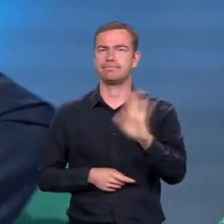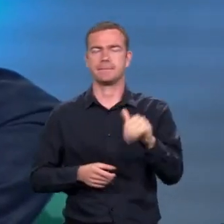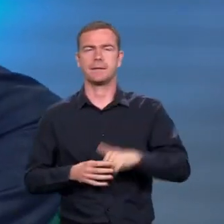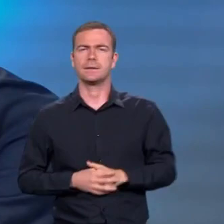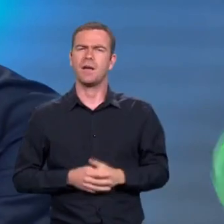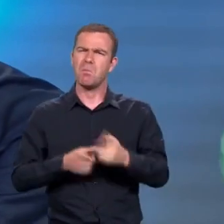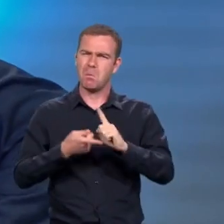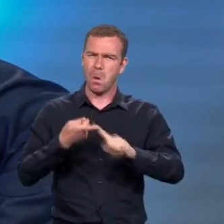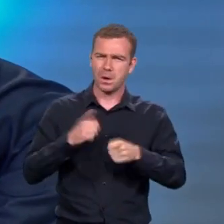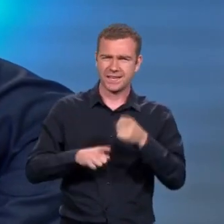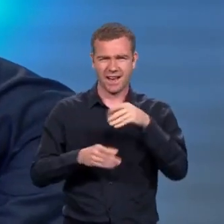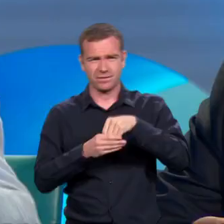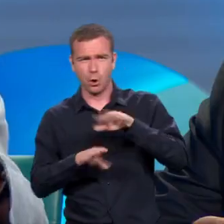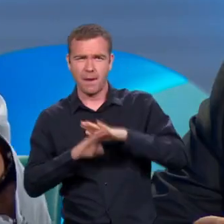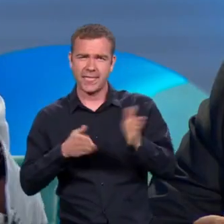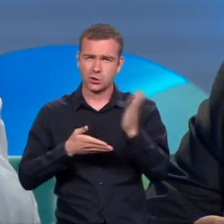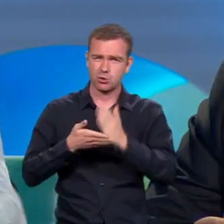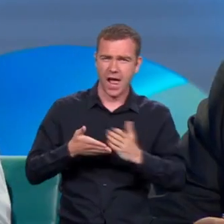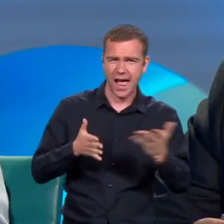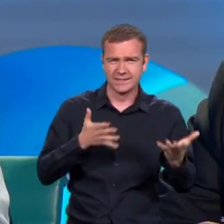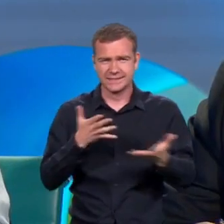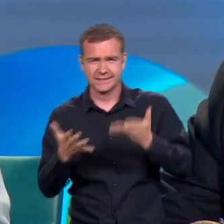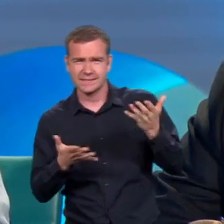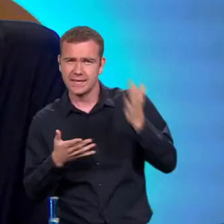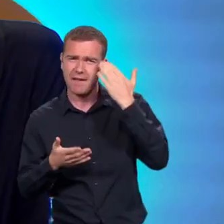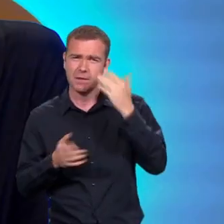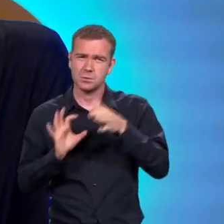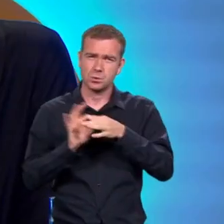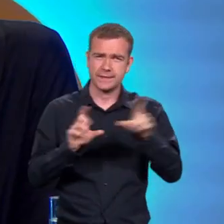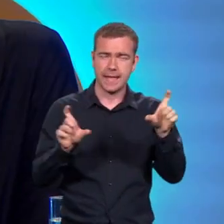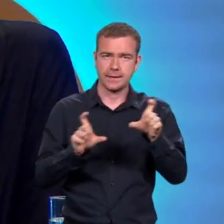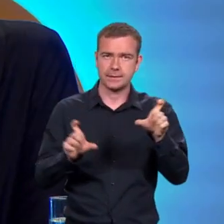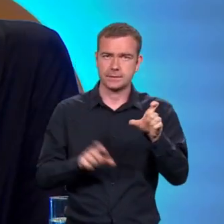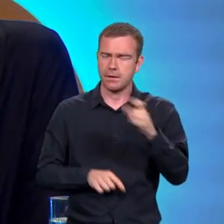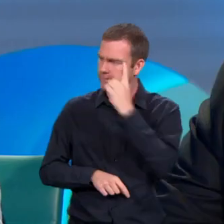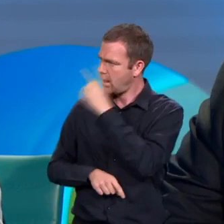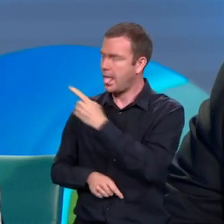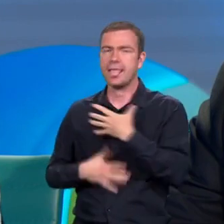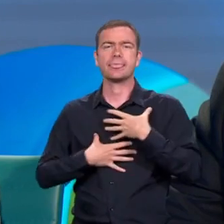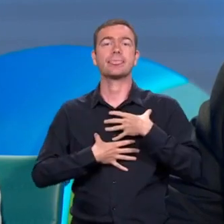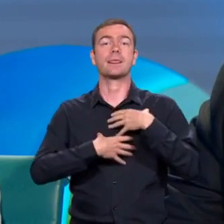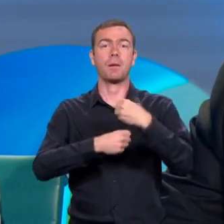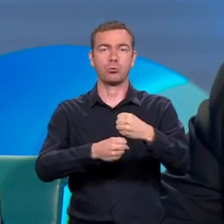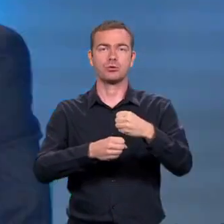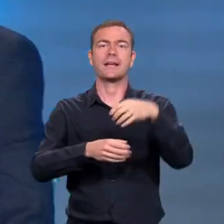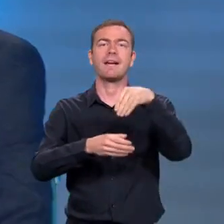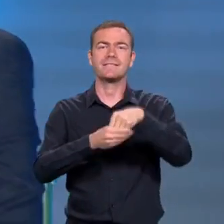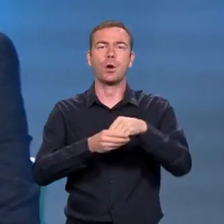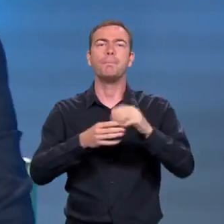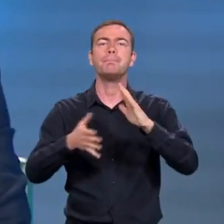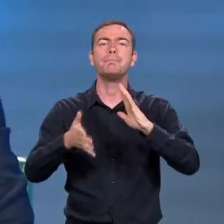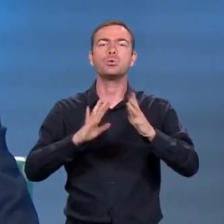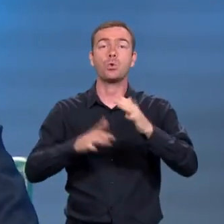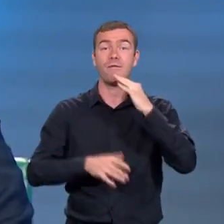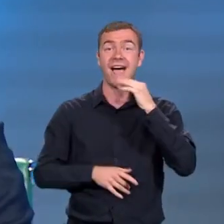Okrajová politika, okrajová, kedy si aj s táncom niečo mohla mať spoločné. Vieš, čo myslím? Viem, tlmočníčka do posunkovej reči.